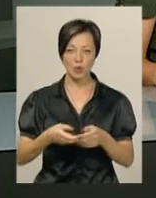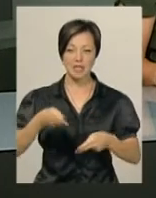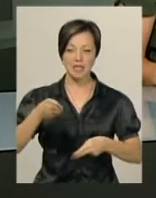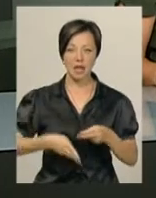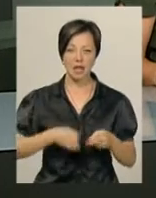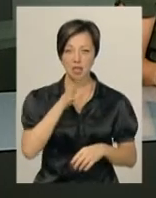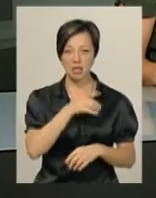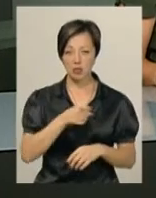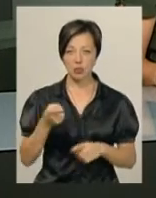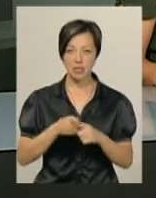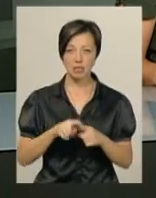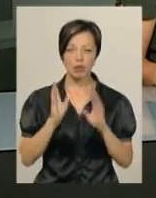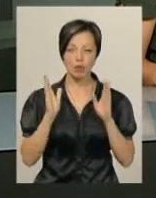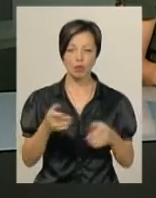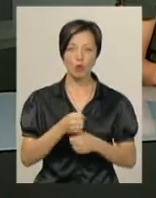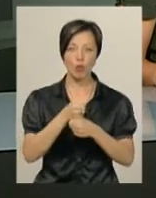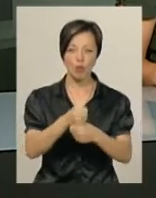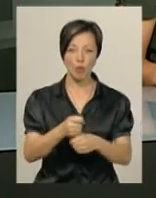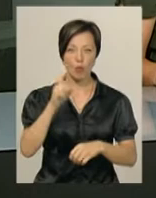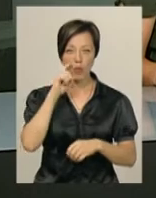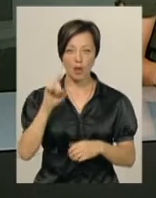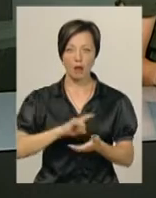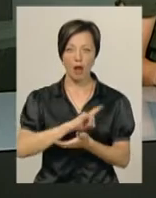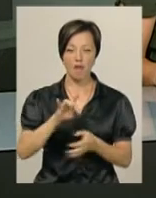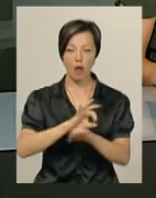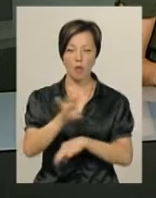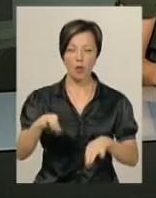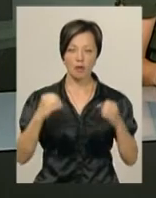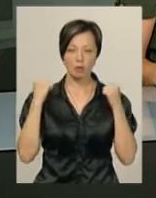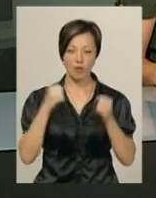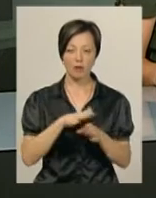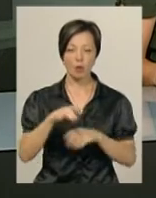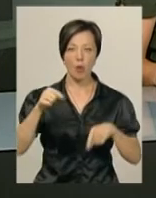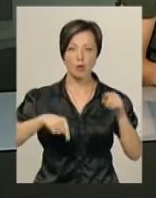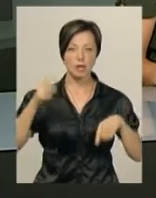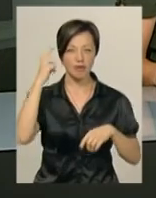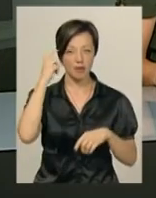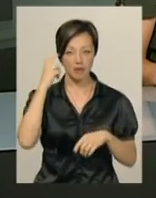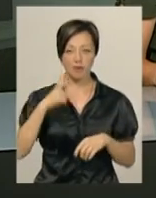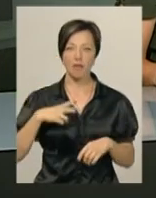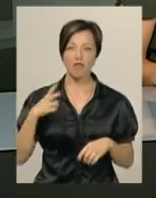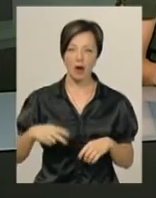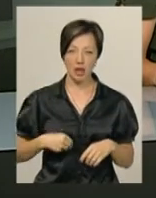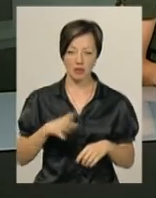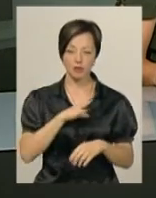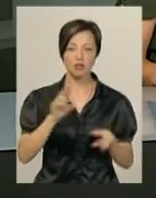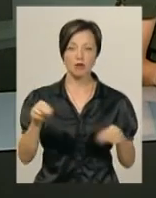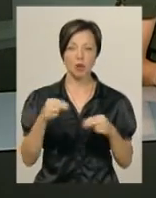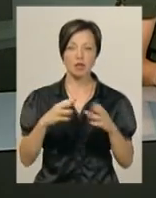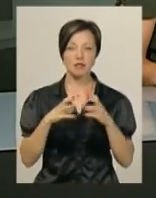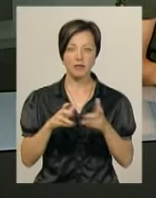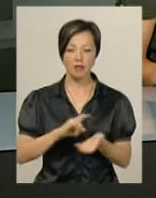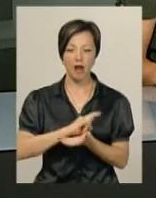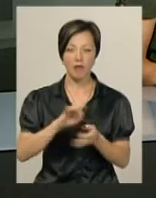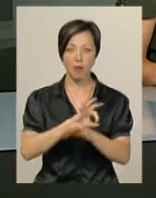сезону. Це буде Кубок України з авіамодельного спорту. Відбудеться він восени у Києві. Нагадаю, у Франції, де був чемпіонат світу з